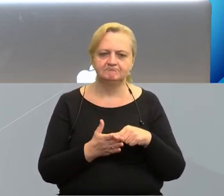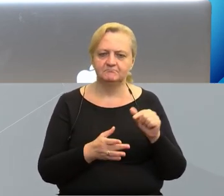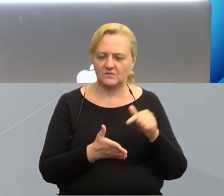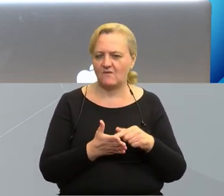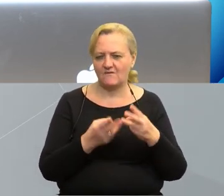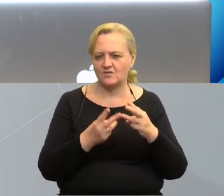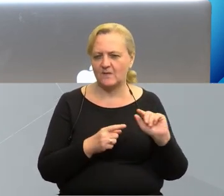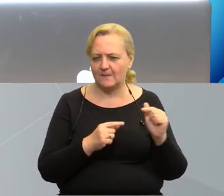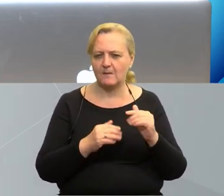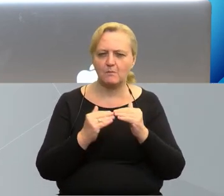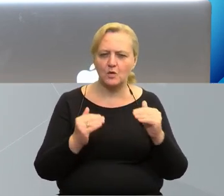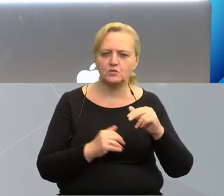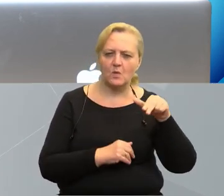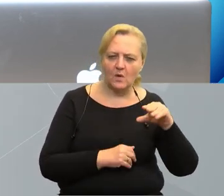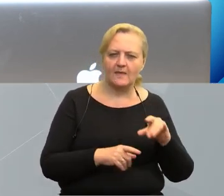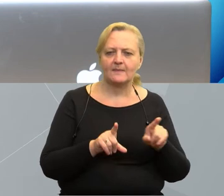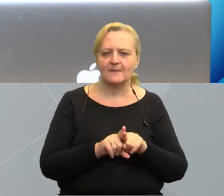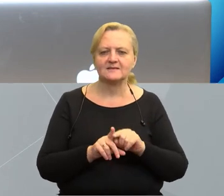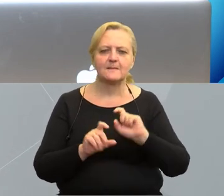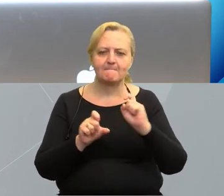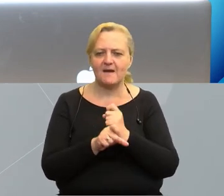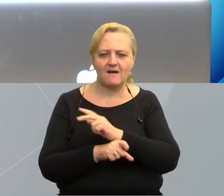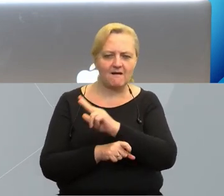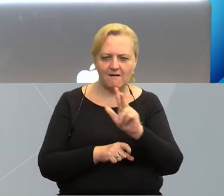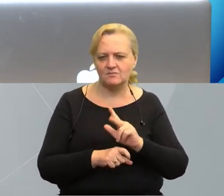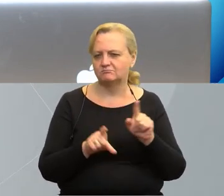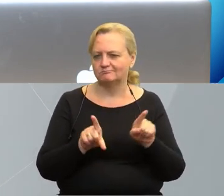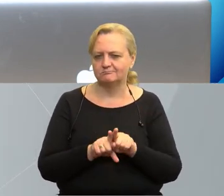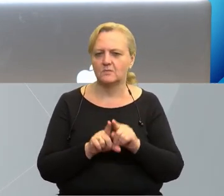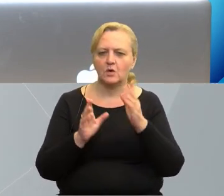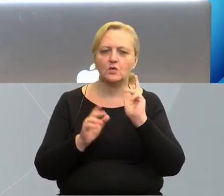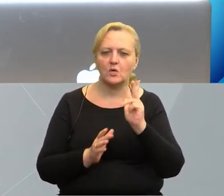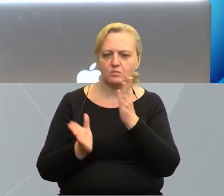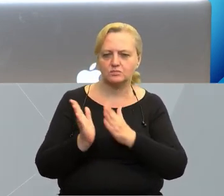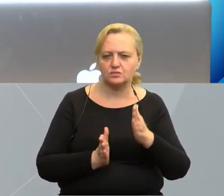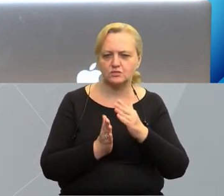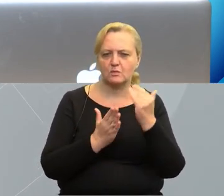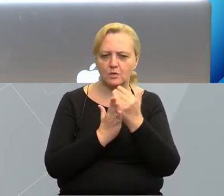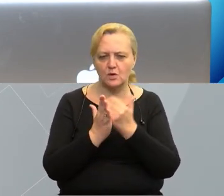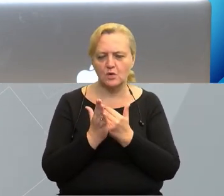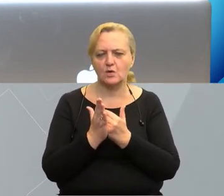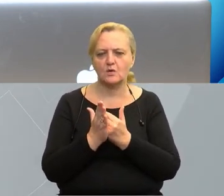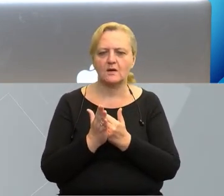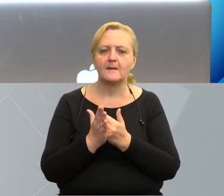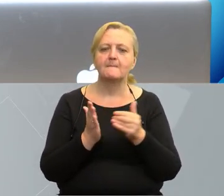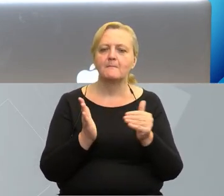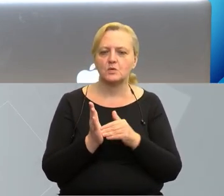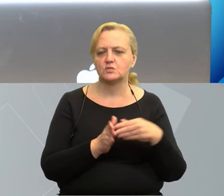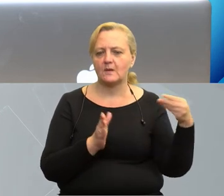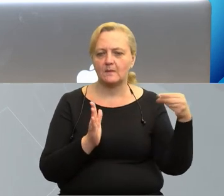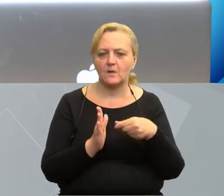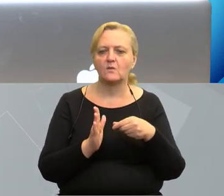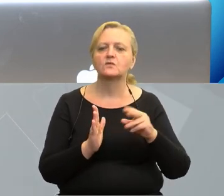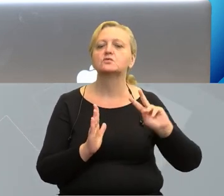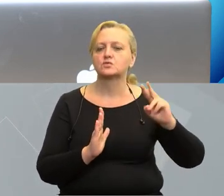dyskusji i na poziomie unijnym, ale także na poziomie każdego państwa, które przygotowuje programy z dofinansowaniem